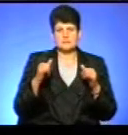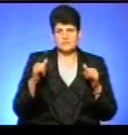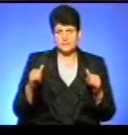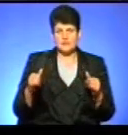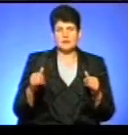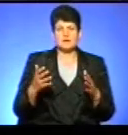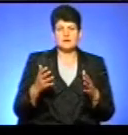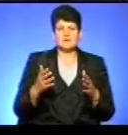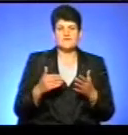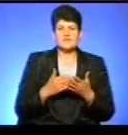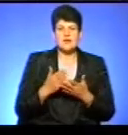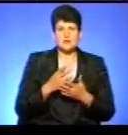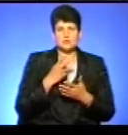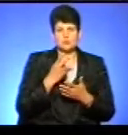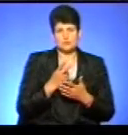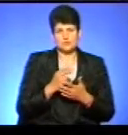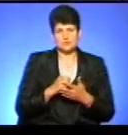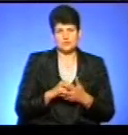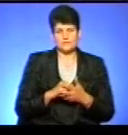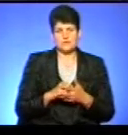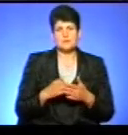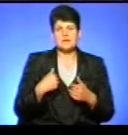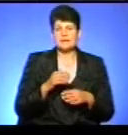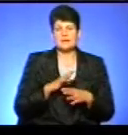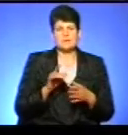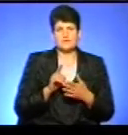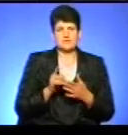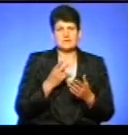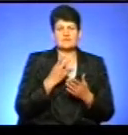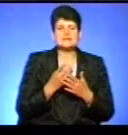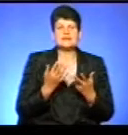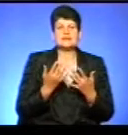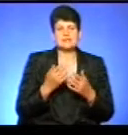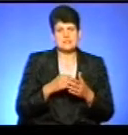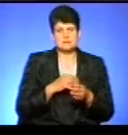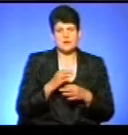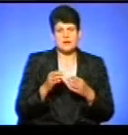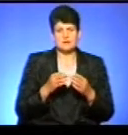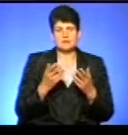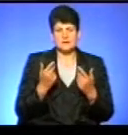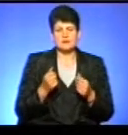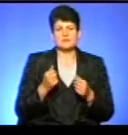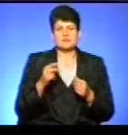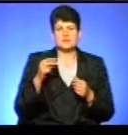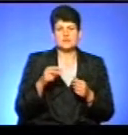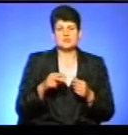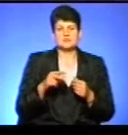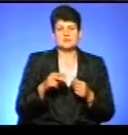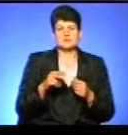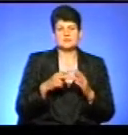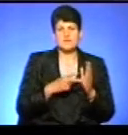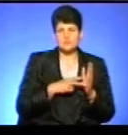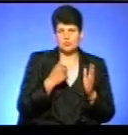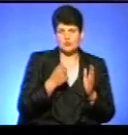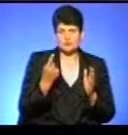І зростає в якісному показнику. Тому що ми не повинні дивитися за кількість проєктів. Якщо ми подаємося за проєкти, так, в 2017